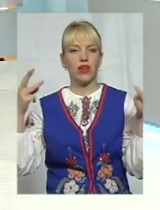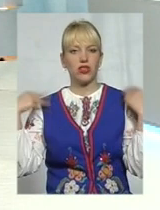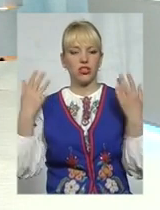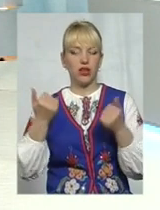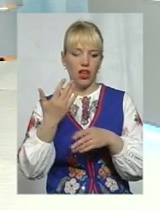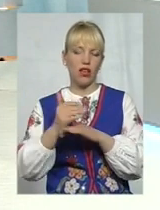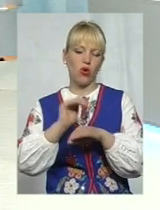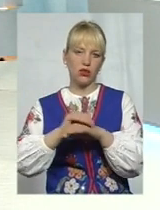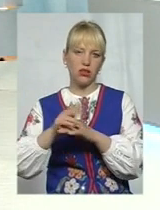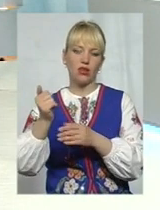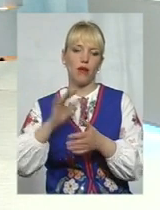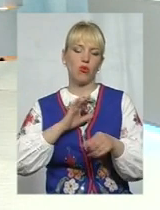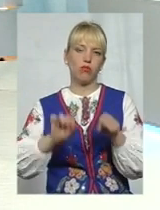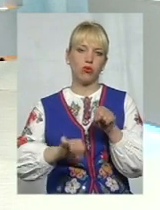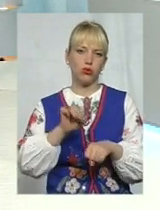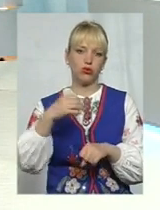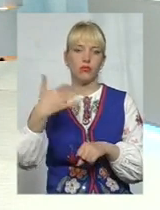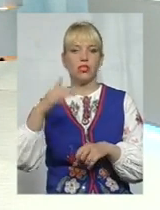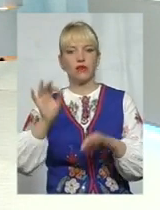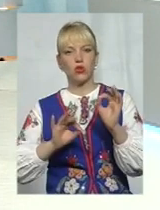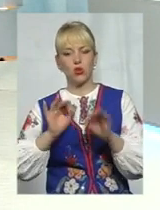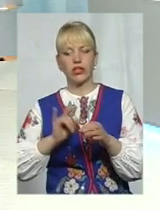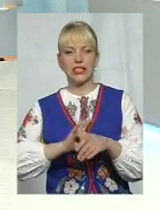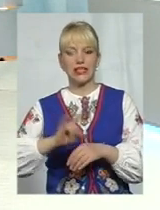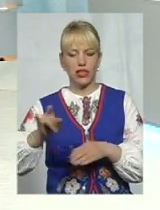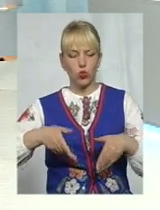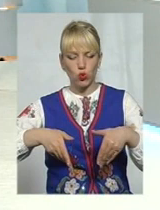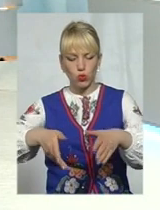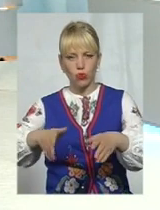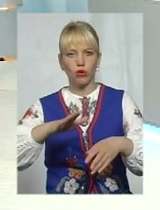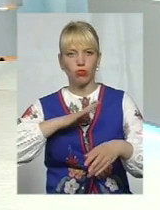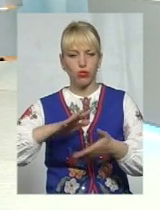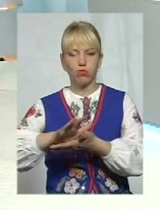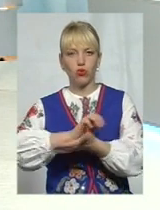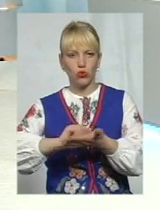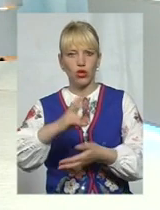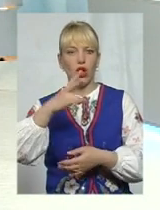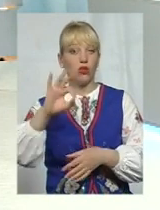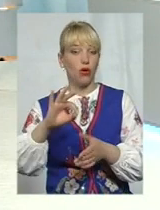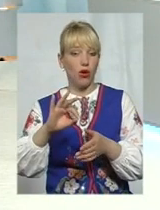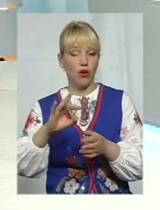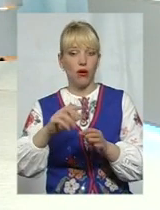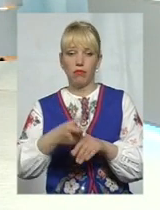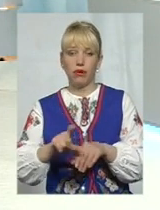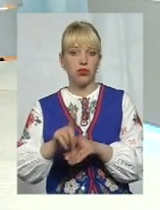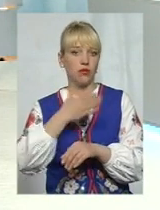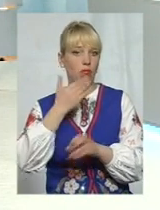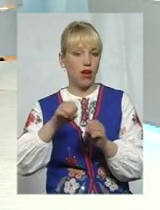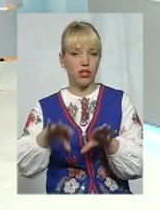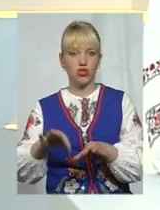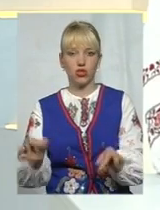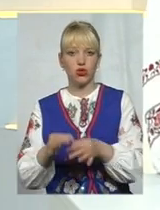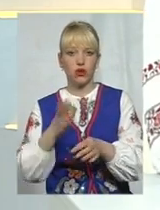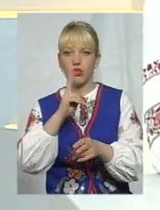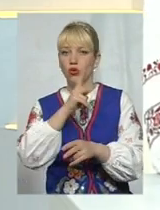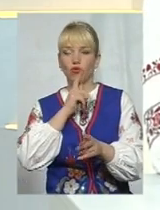порушення, 50% злітно-посадкової смуги порушено, все інше. На цьому справа і далі не вирішується. Ніхто не